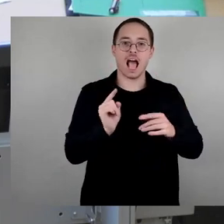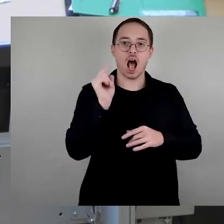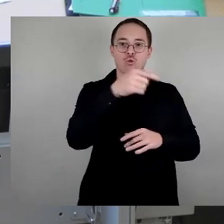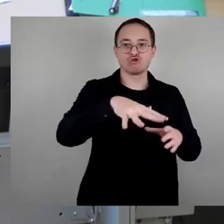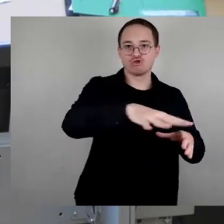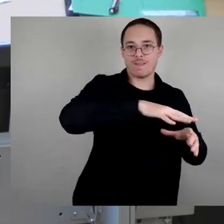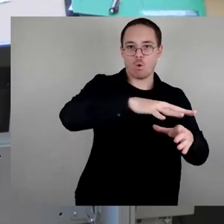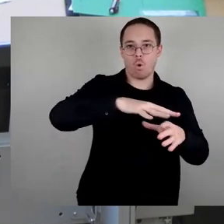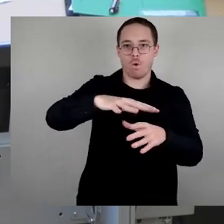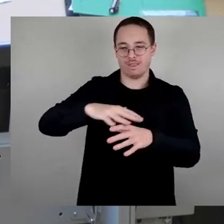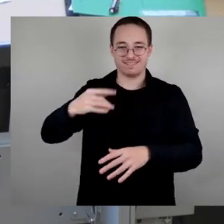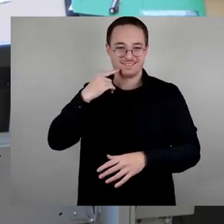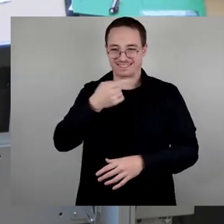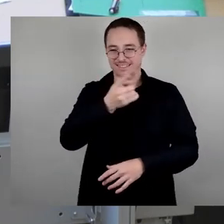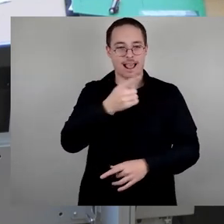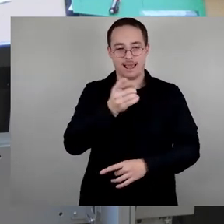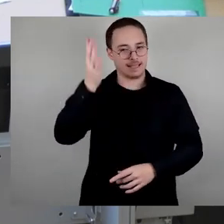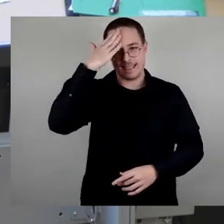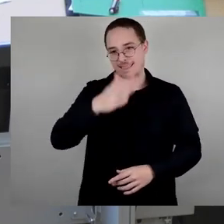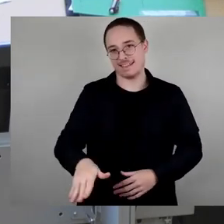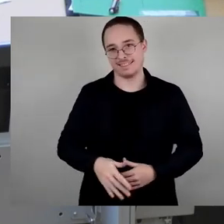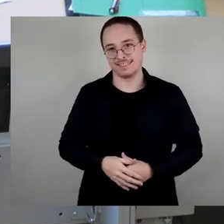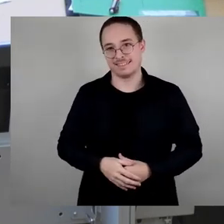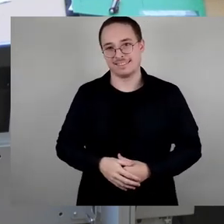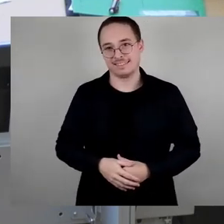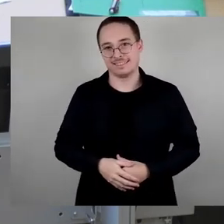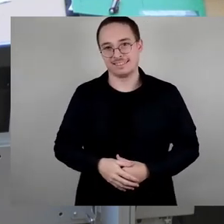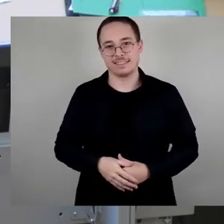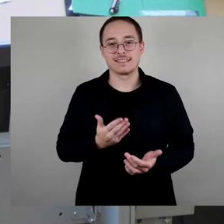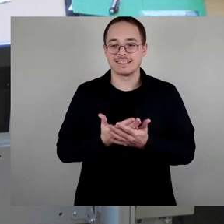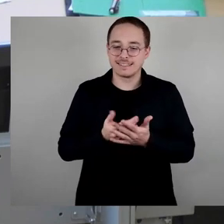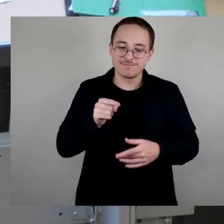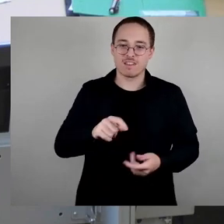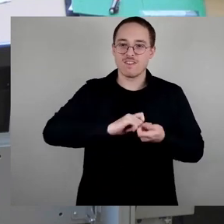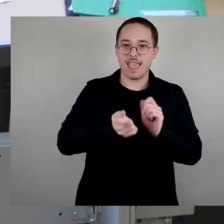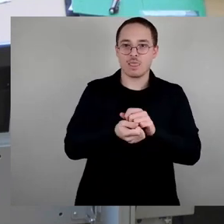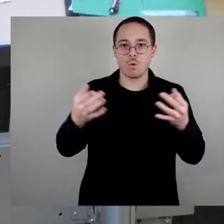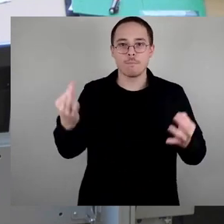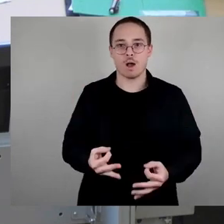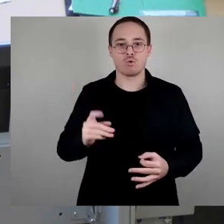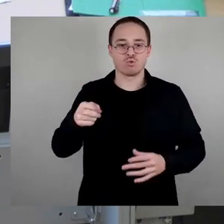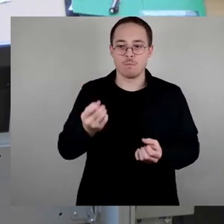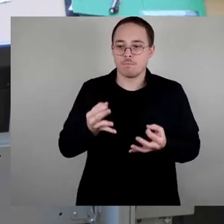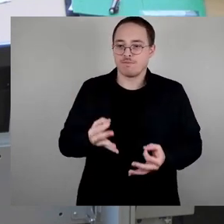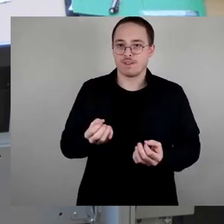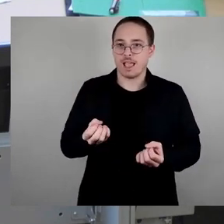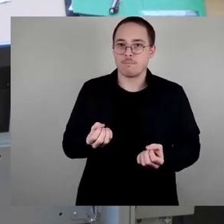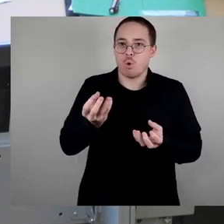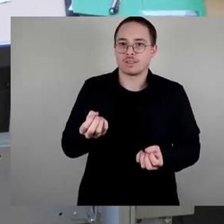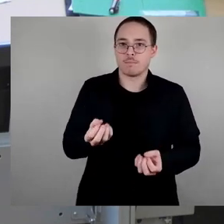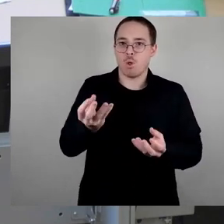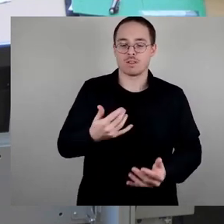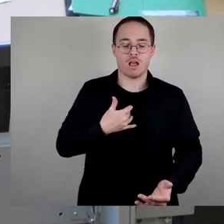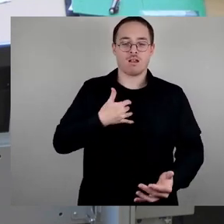tatsächlich, es braucht die aktive Auseinandersetzung, es braucht die Veränderung, um diese Impulse auch zu haben. Es hat sich etwas am Denkmal auf dem Altmarkt